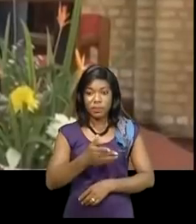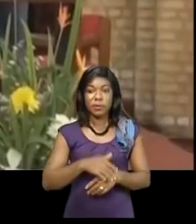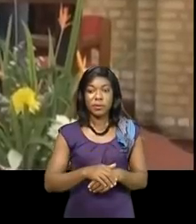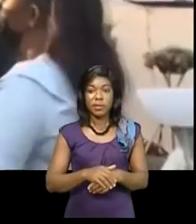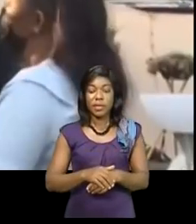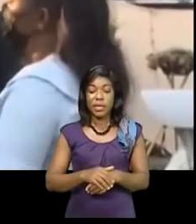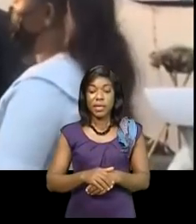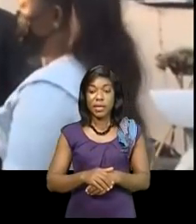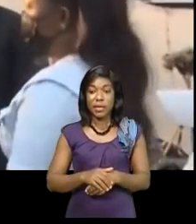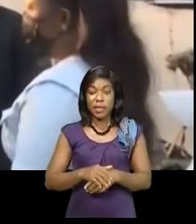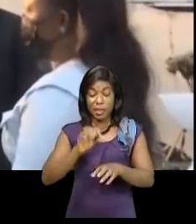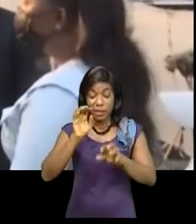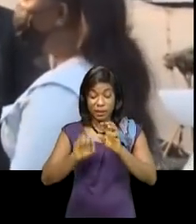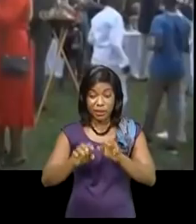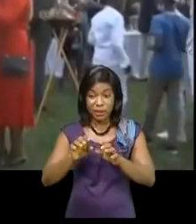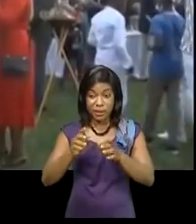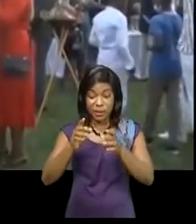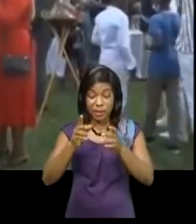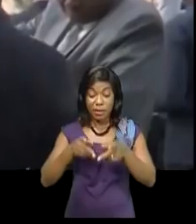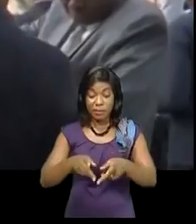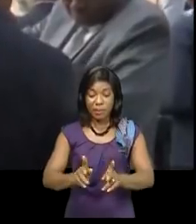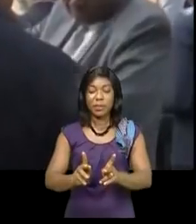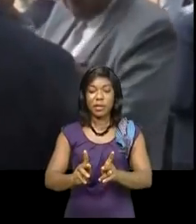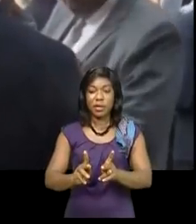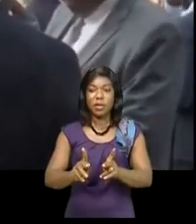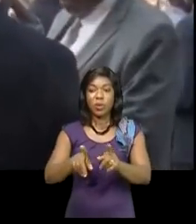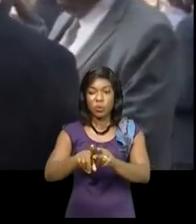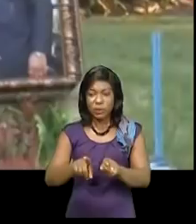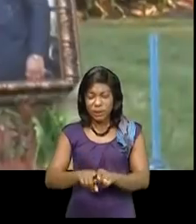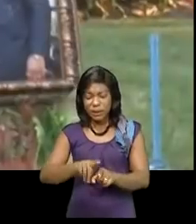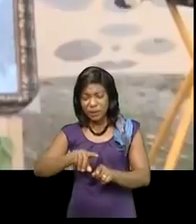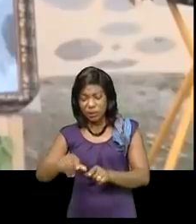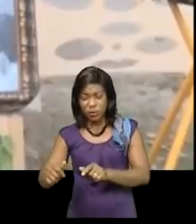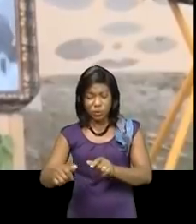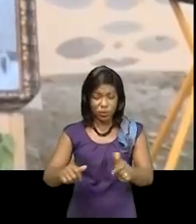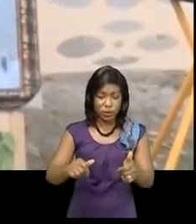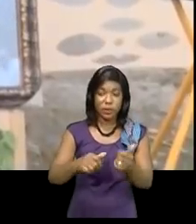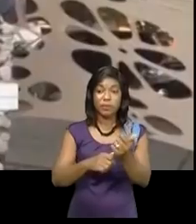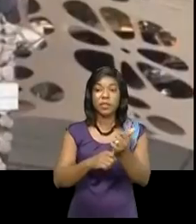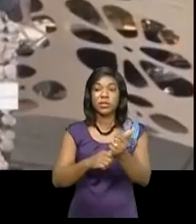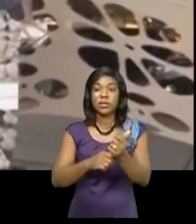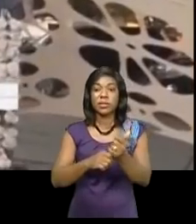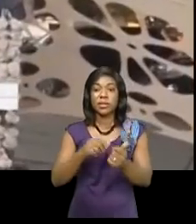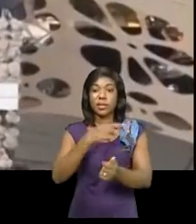et les secrétaires permanents Aïe Godefra Mayobo, ainsi que d'autres autorités de la République.